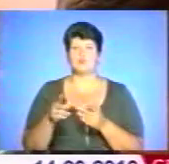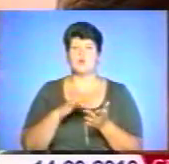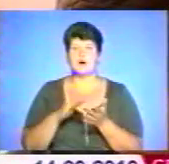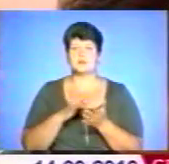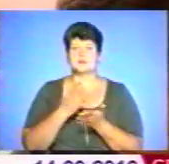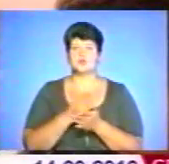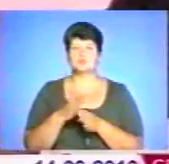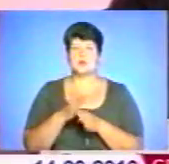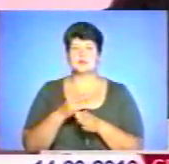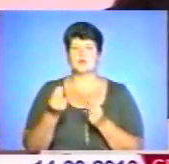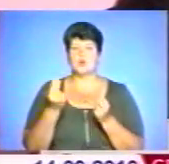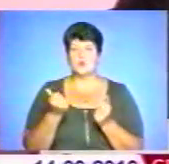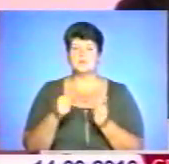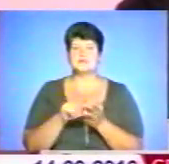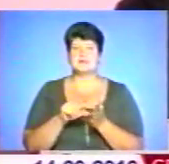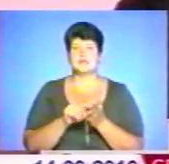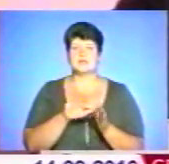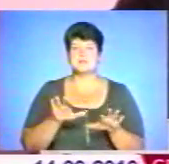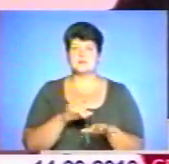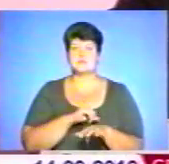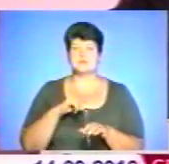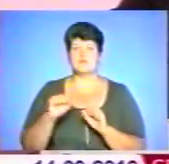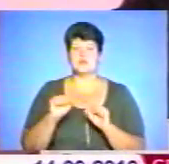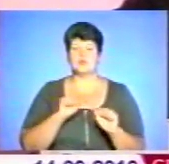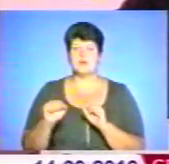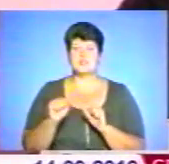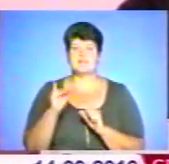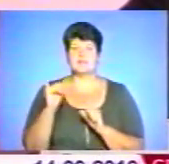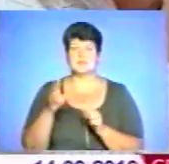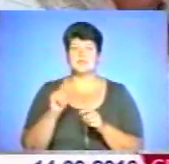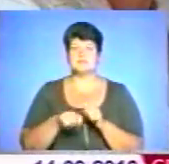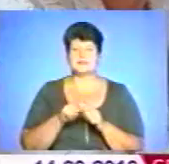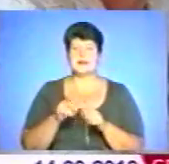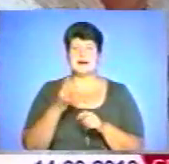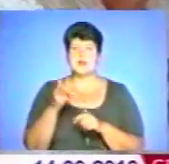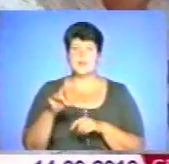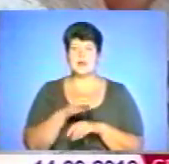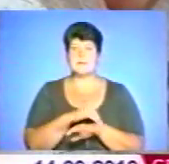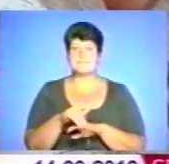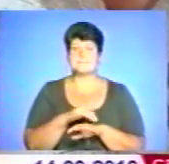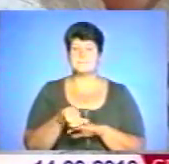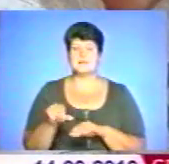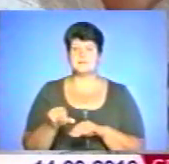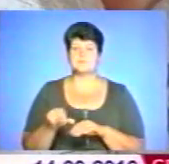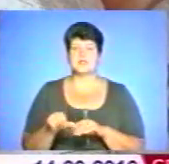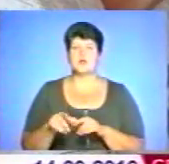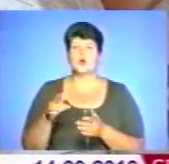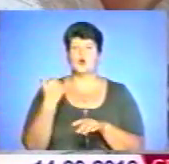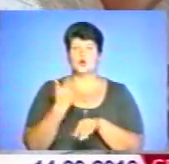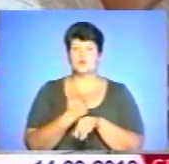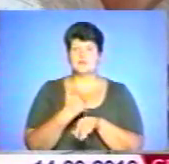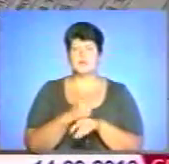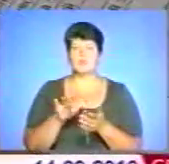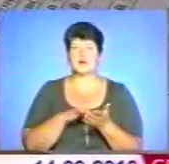розпорядники коштів, представники місцевого самоврядування, фінінспекції, регіональних митниць. Головний бухгалтер педагогічного університету